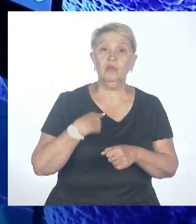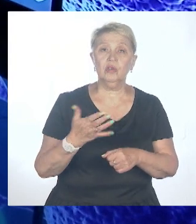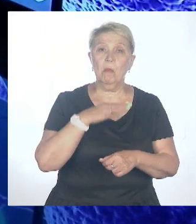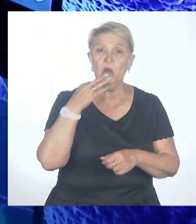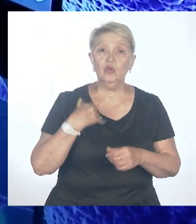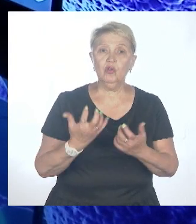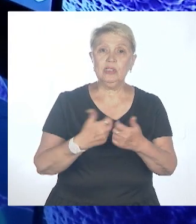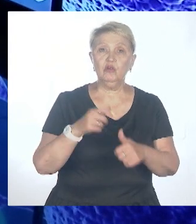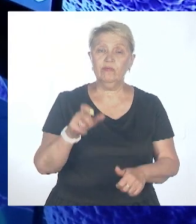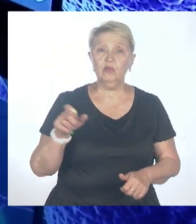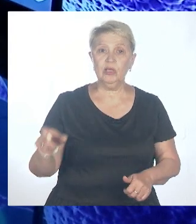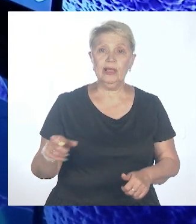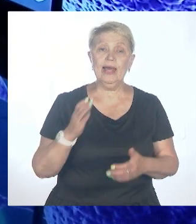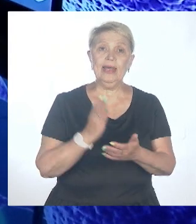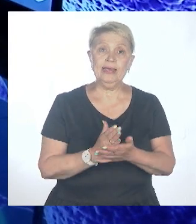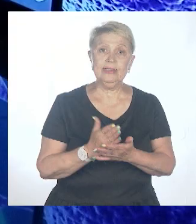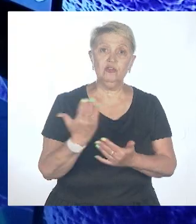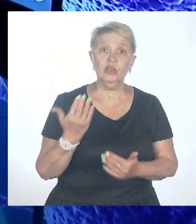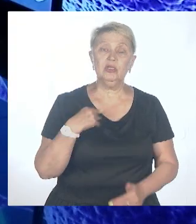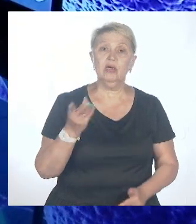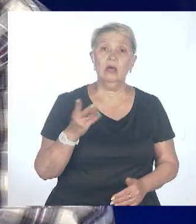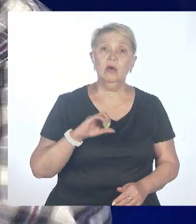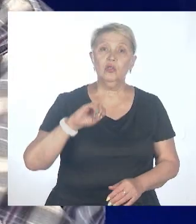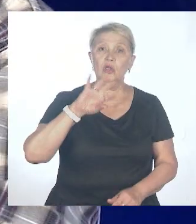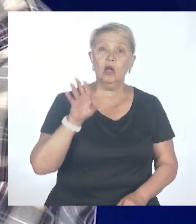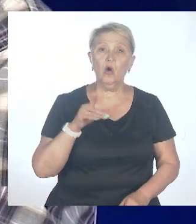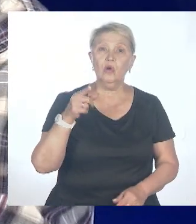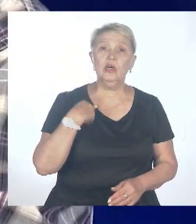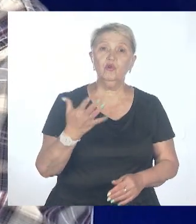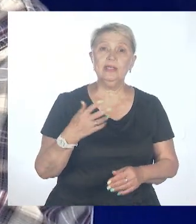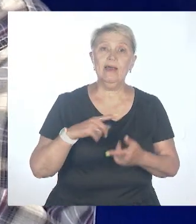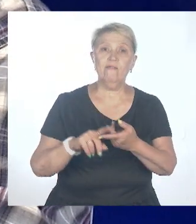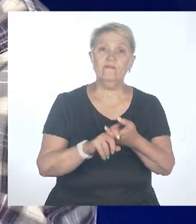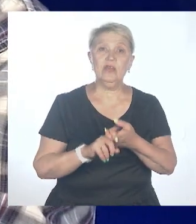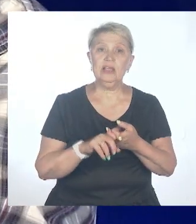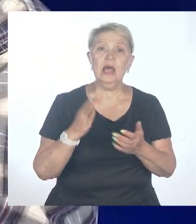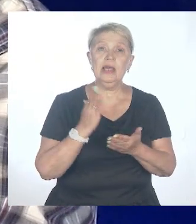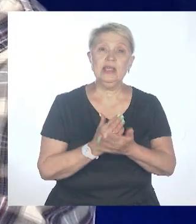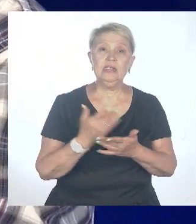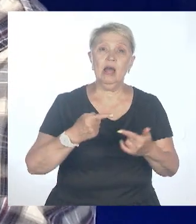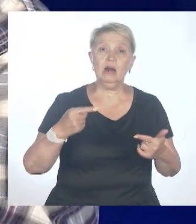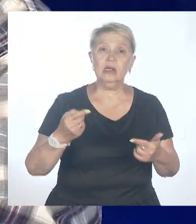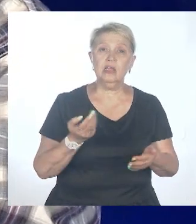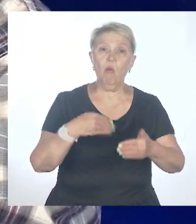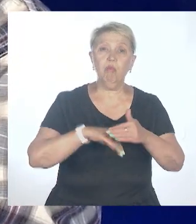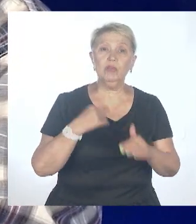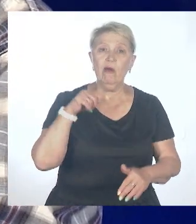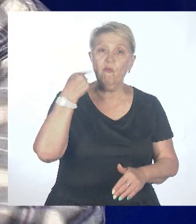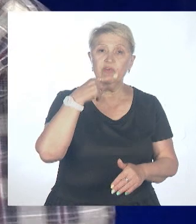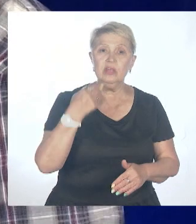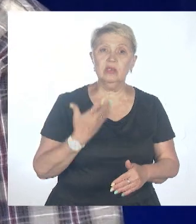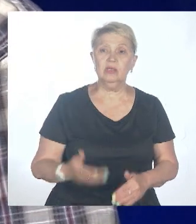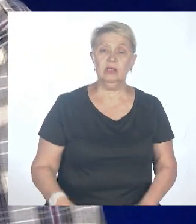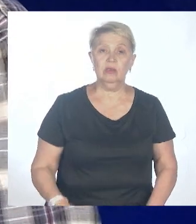Потому что сейчас у нас есть как? Есть коронавирус, есть, например, омикрон. И внутри омикрона еще есть подвид, и у каждого подвида еще несколько вариаций.